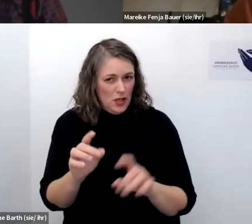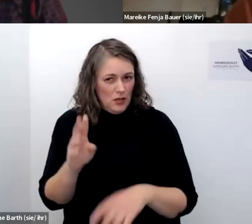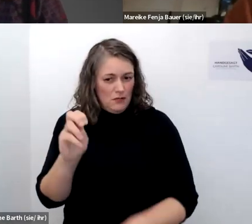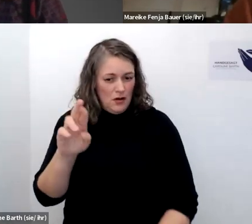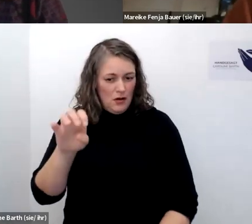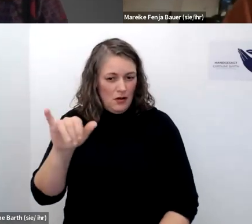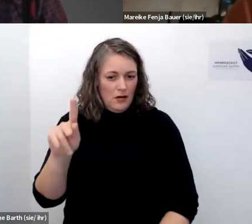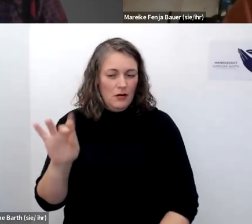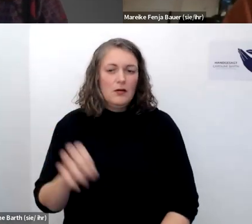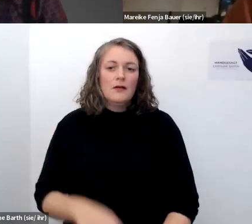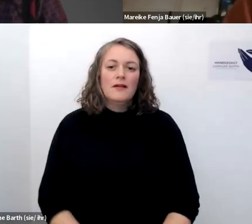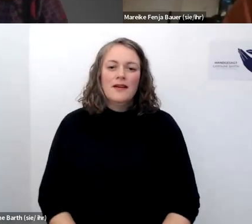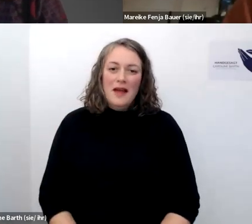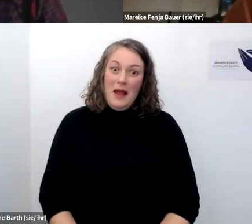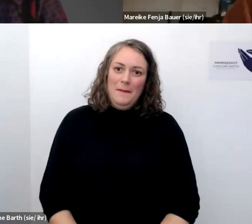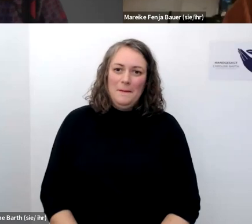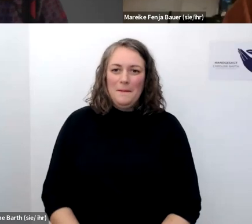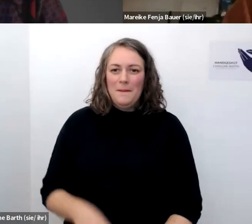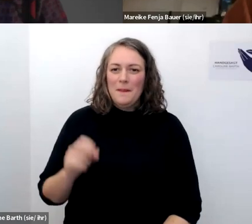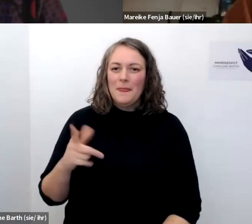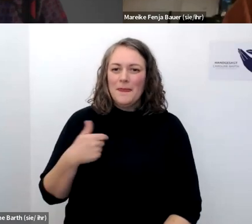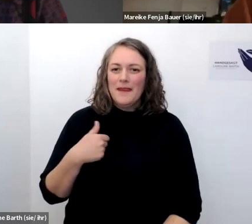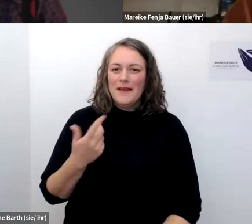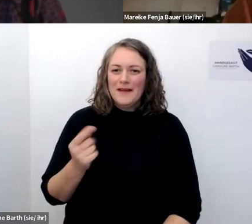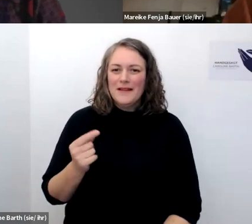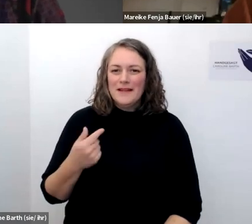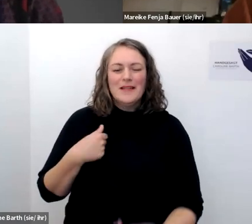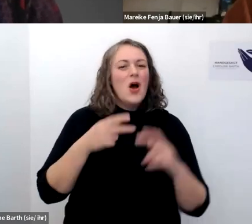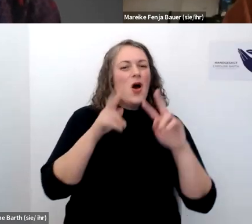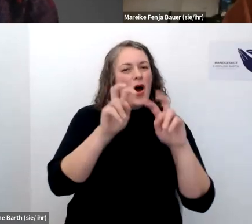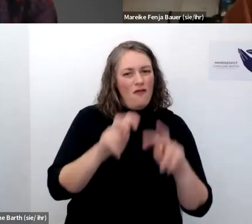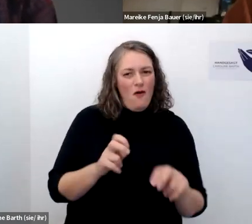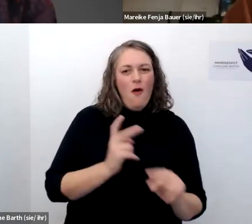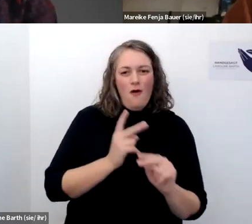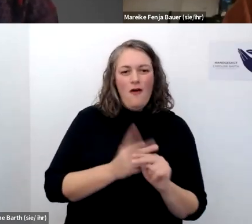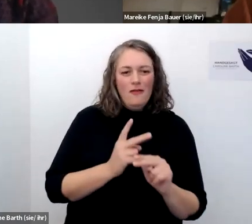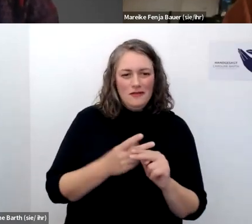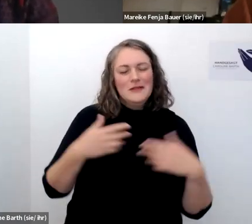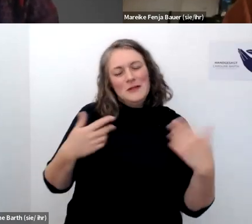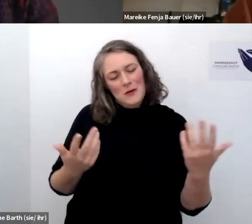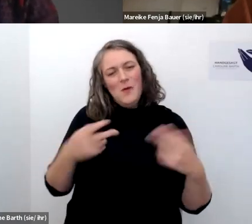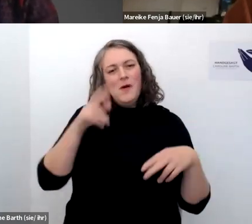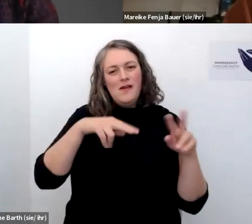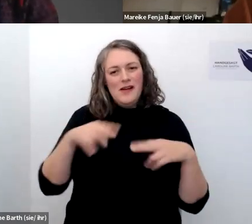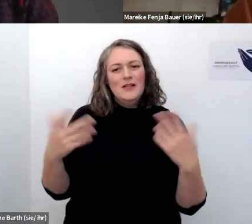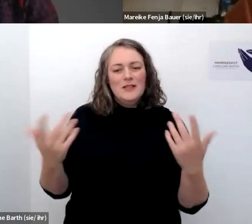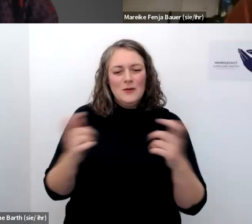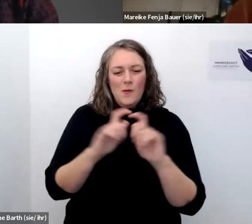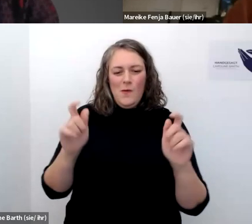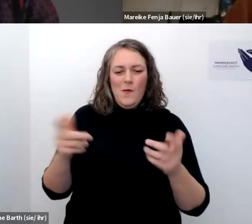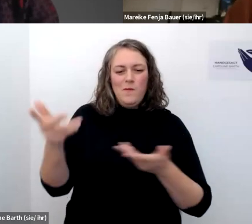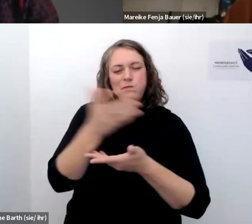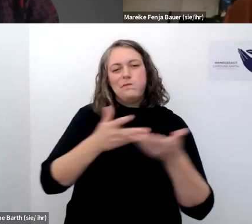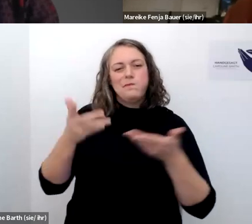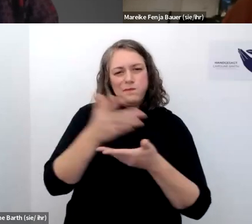bisschen sperriger begriff wo sozusagen auch in der forschung finde ich häufig sehr unterschiedliche funktionen verwendet werden aber es